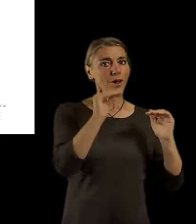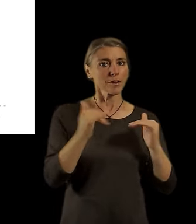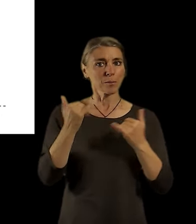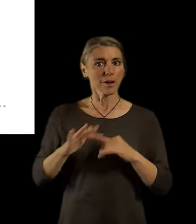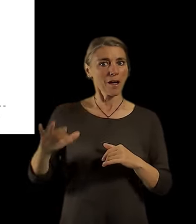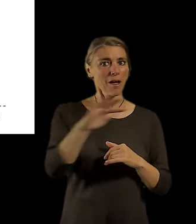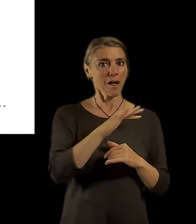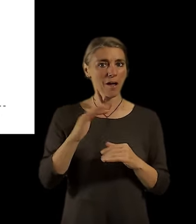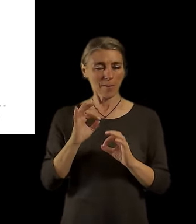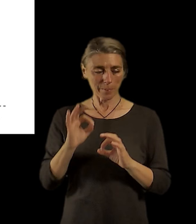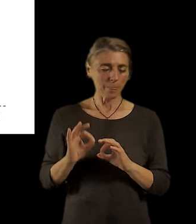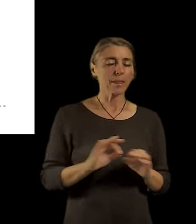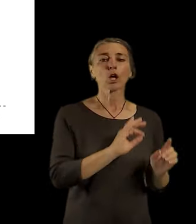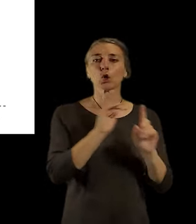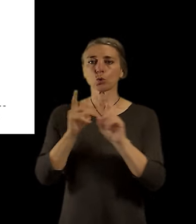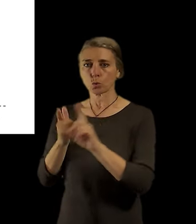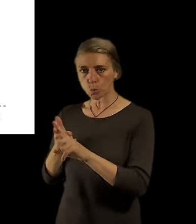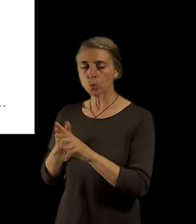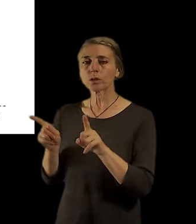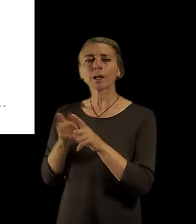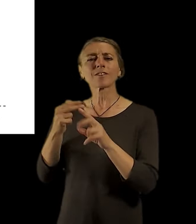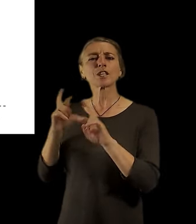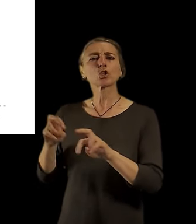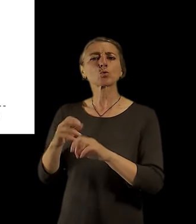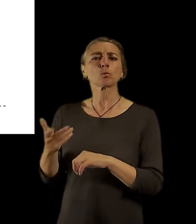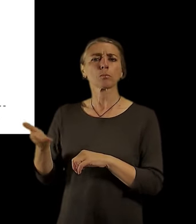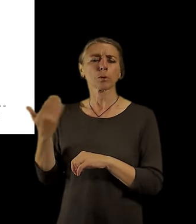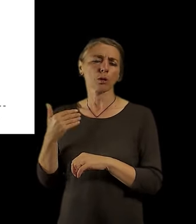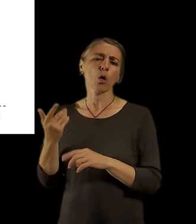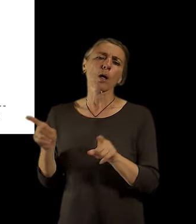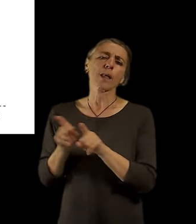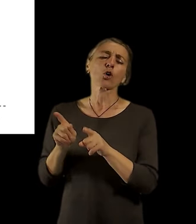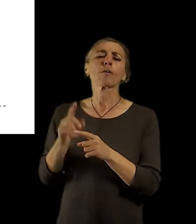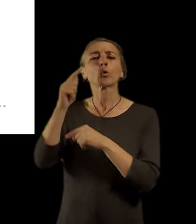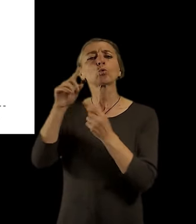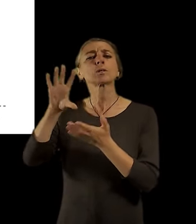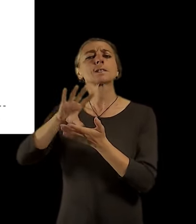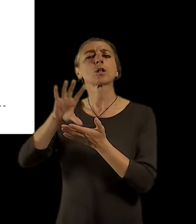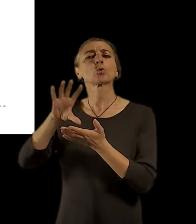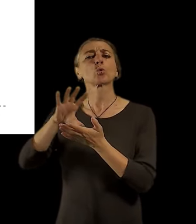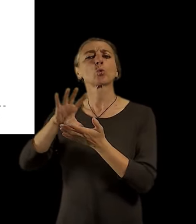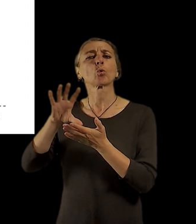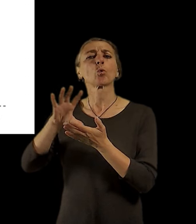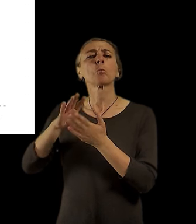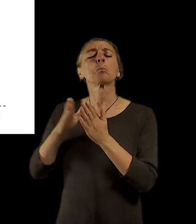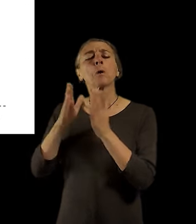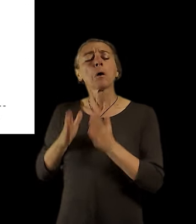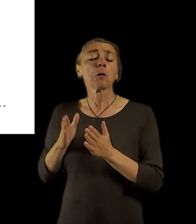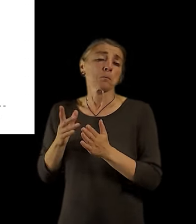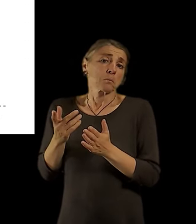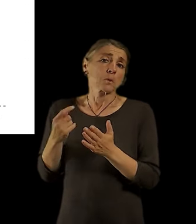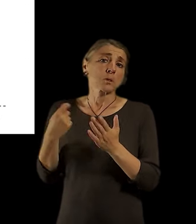Druhý typ zařízení, které sledujeme, kulturně komunitní centra, jsou to zařízení, která můžou